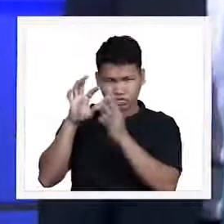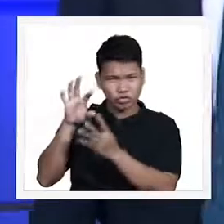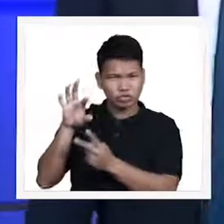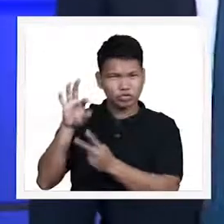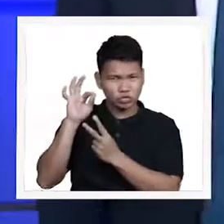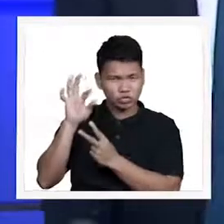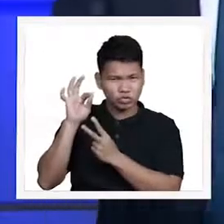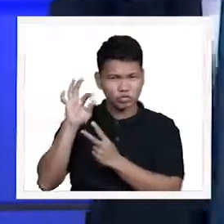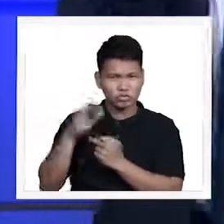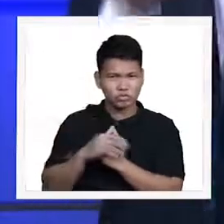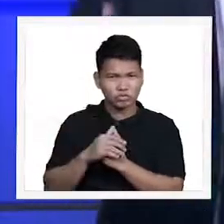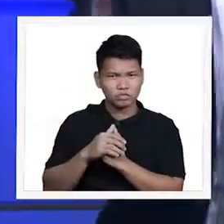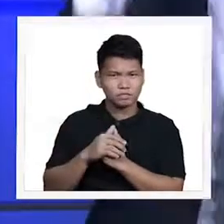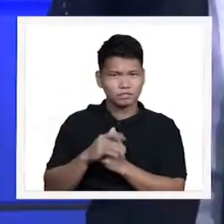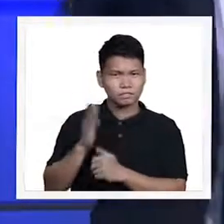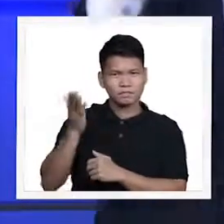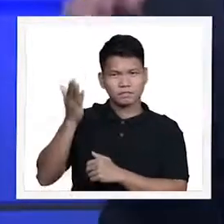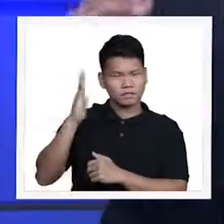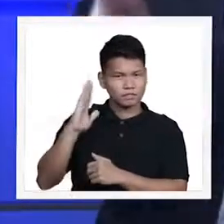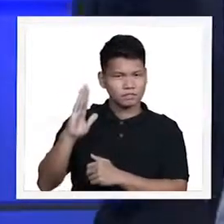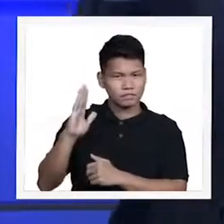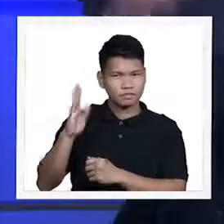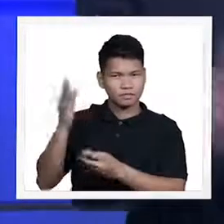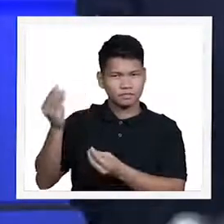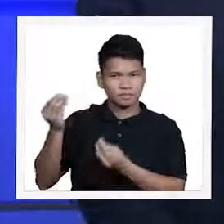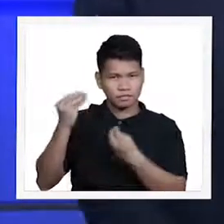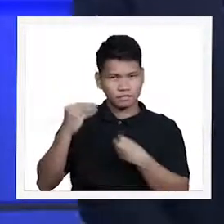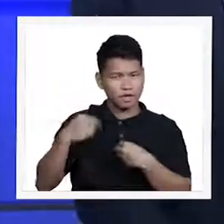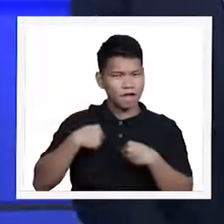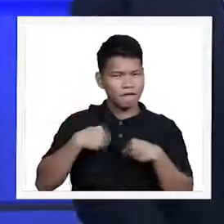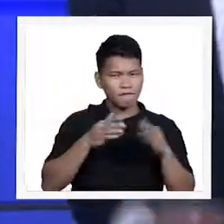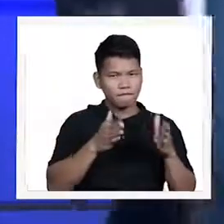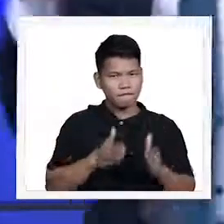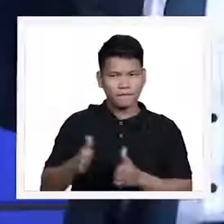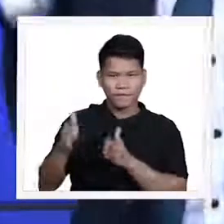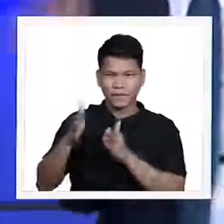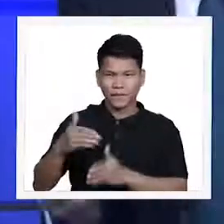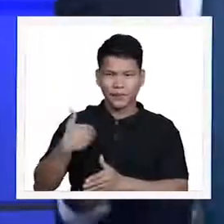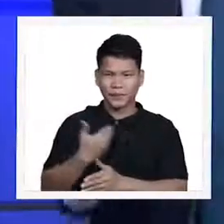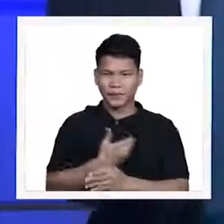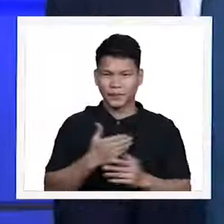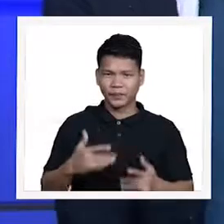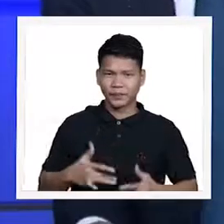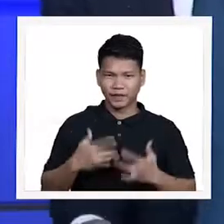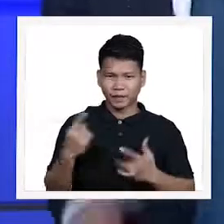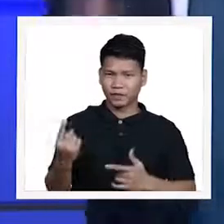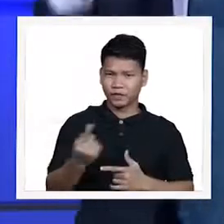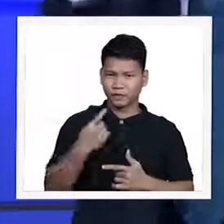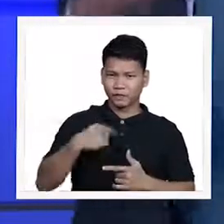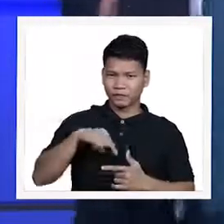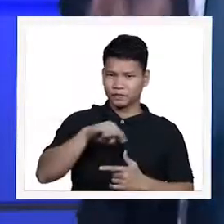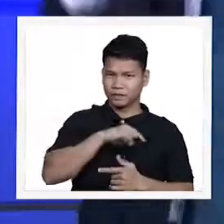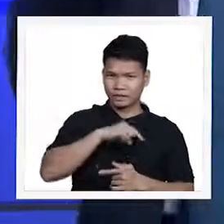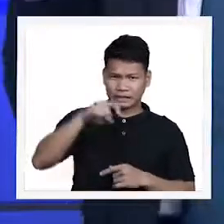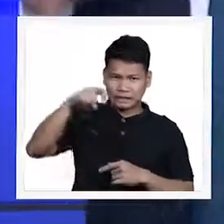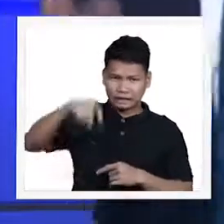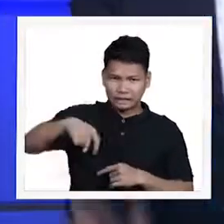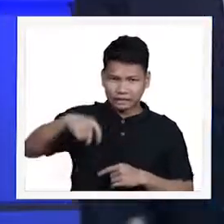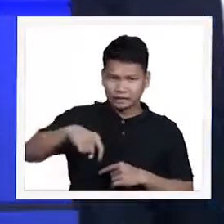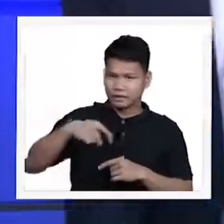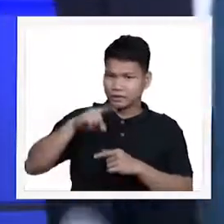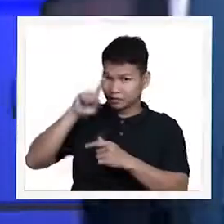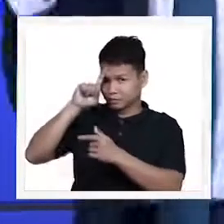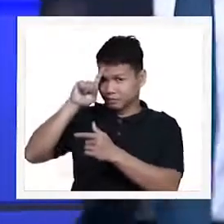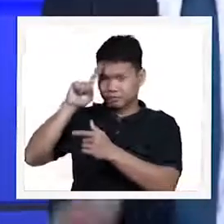kaibigan. Ang Diyos ay may plano sa ating buhay. Kinakailangan lang po natin na tayo ay